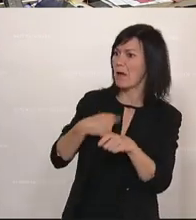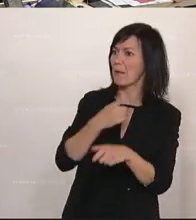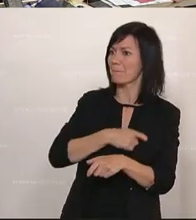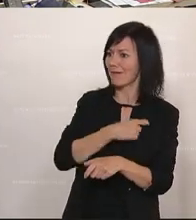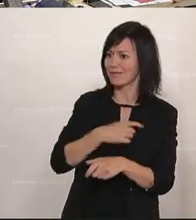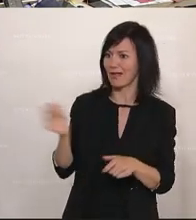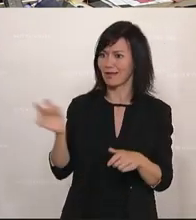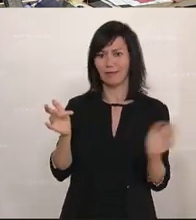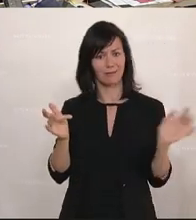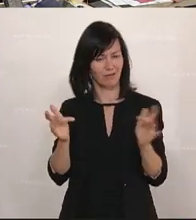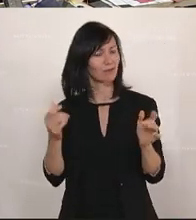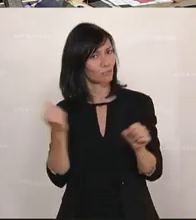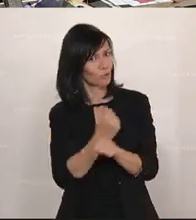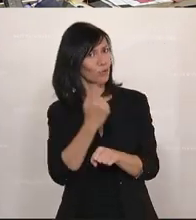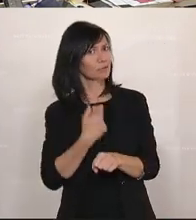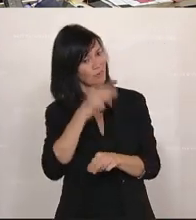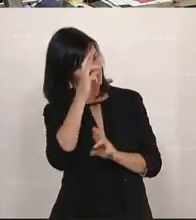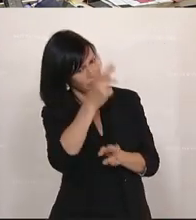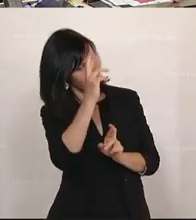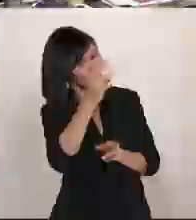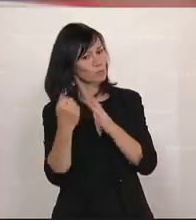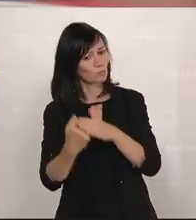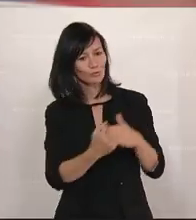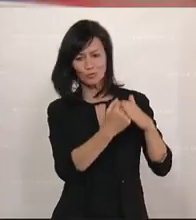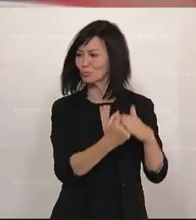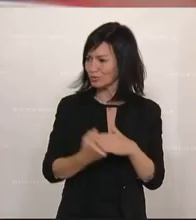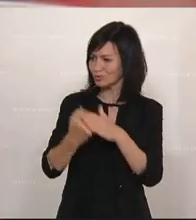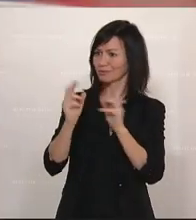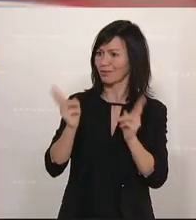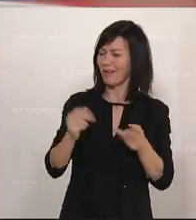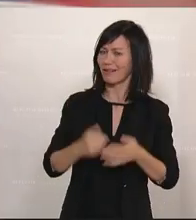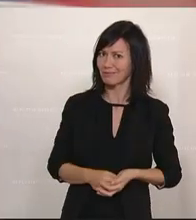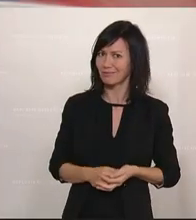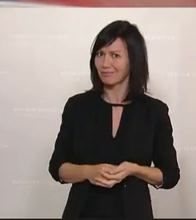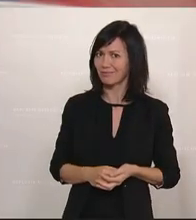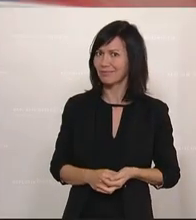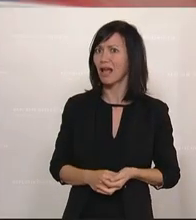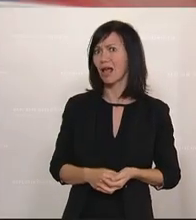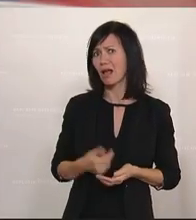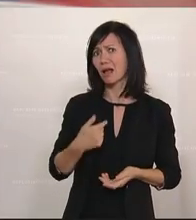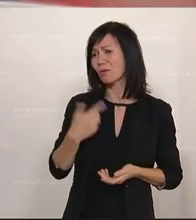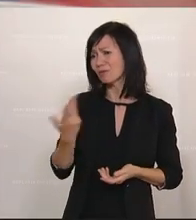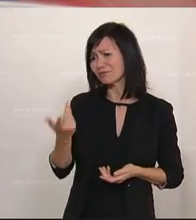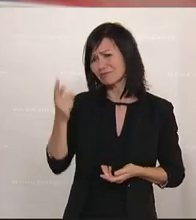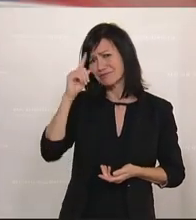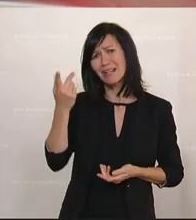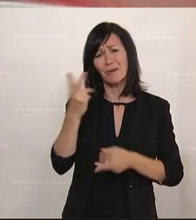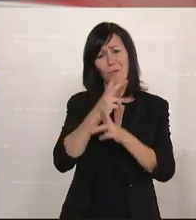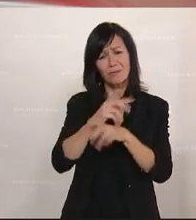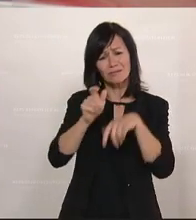zähle ich auf Sie, werte Kolleginnen und Kollegen, für das Vertrauen der Österreicherinnen und Österreicher in die Politik.